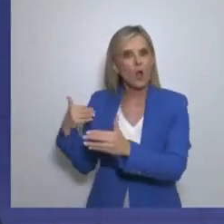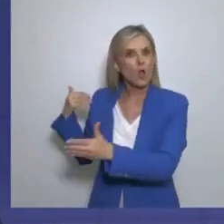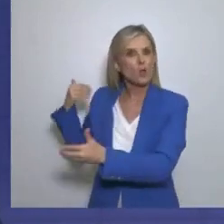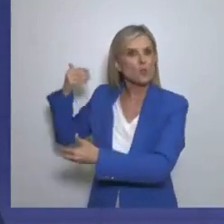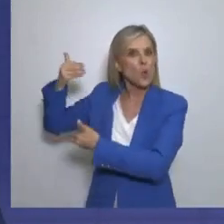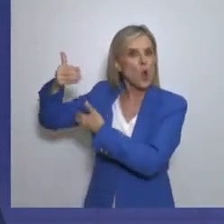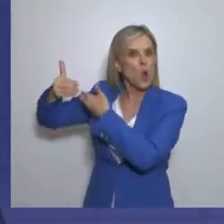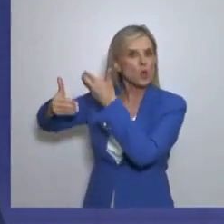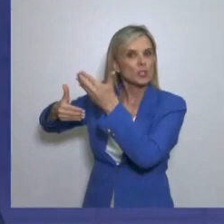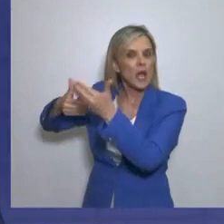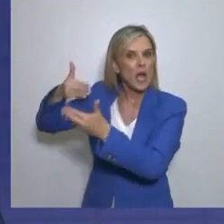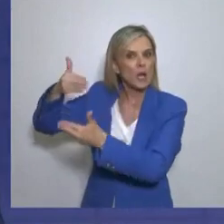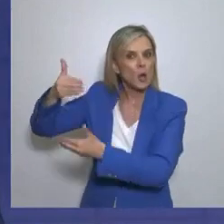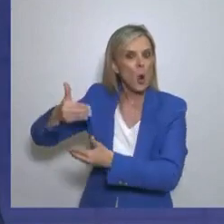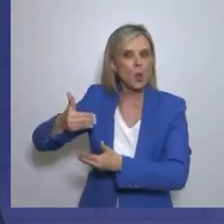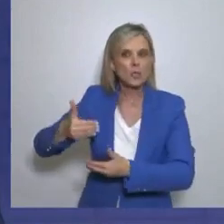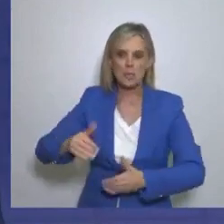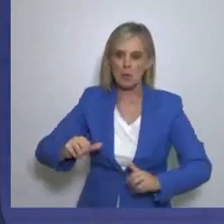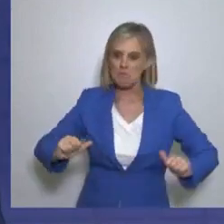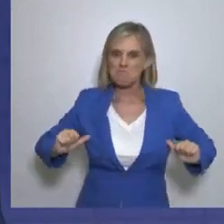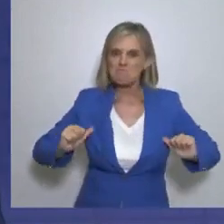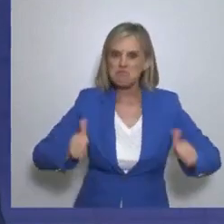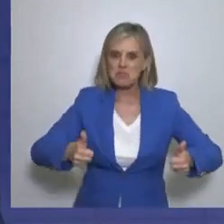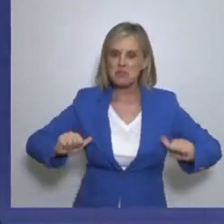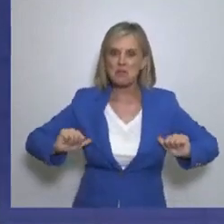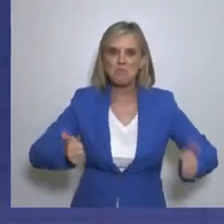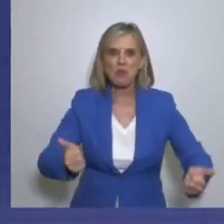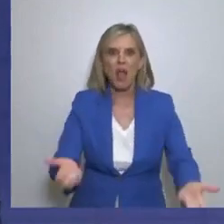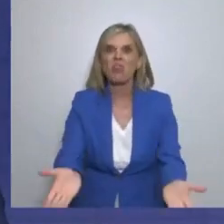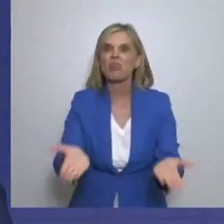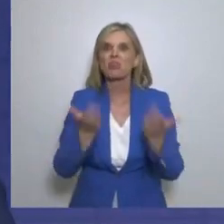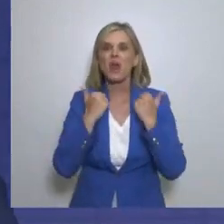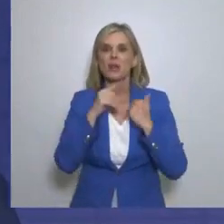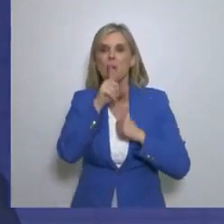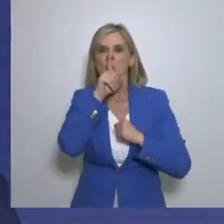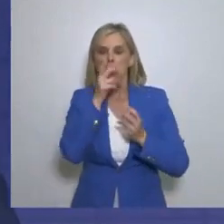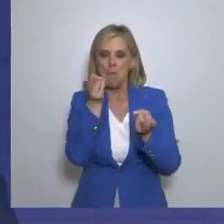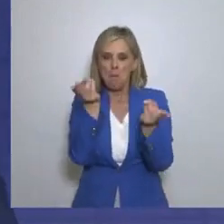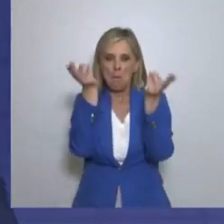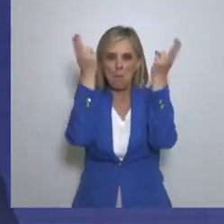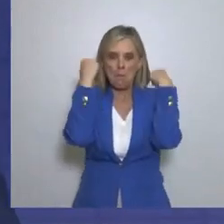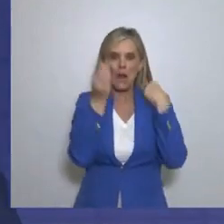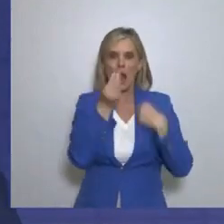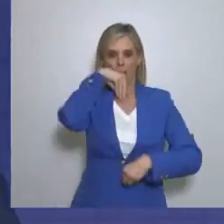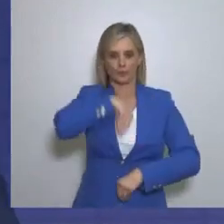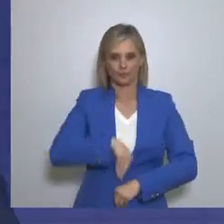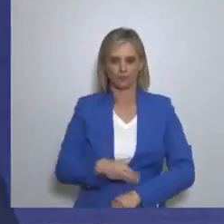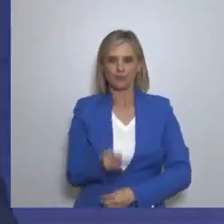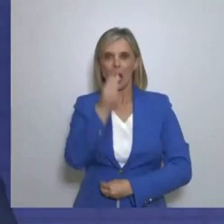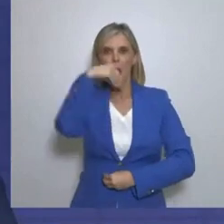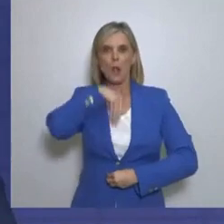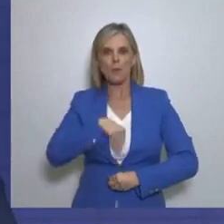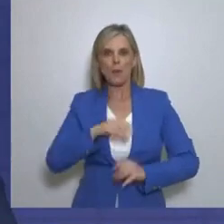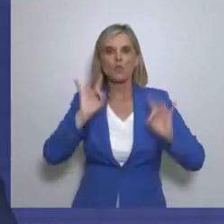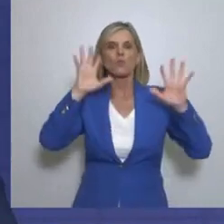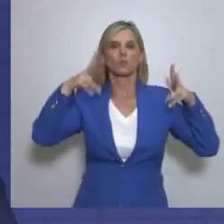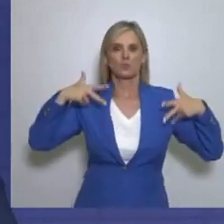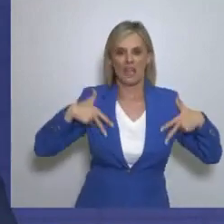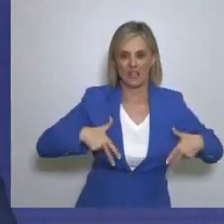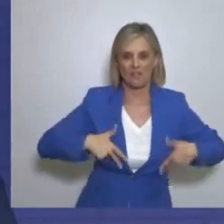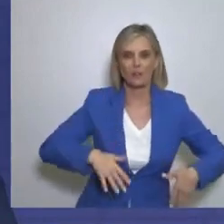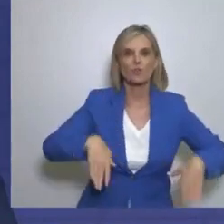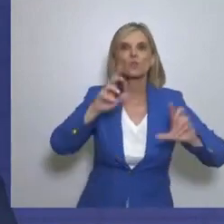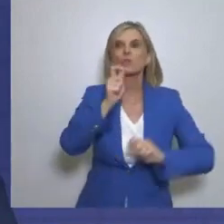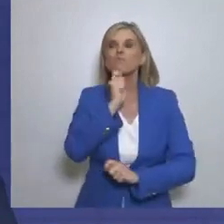υπήρξε θα πω από καμία βουλή Που δεν υπήρξε από κανένα κυβερνό κόμμα Από κανέναν